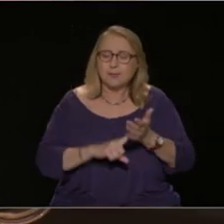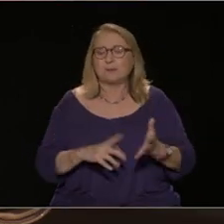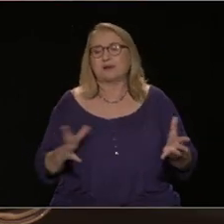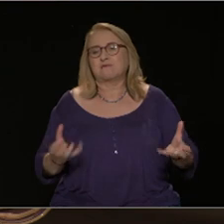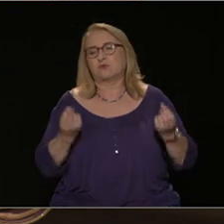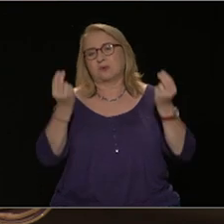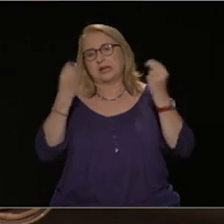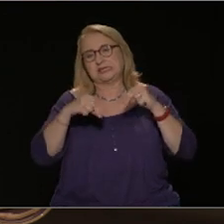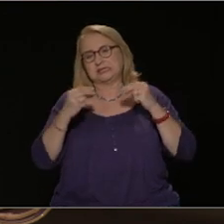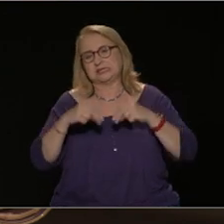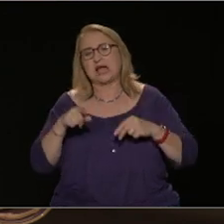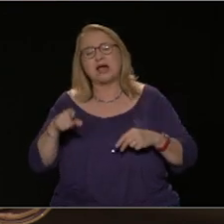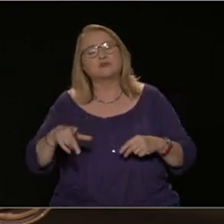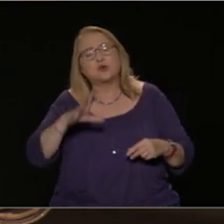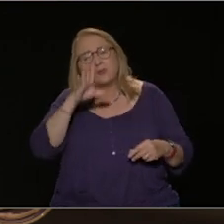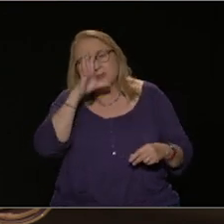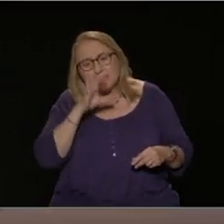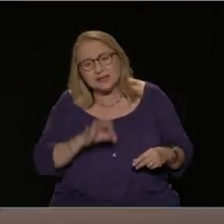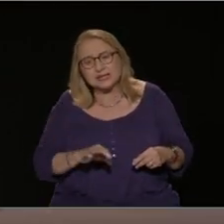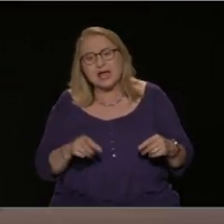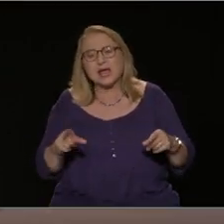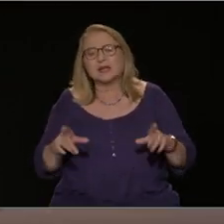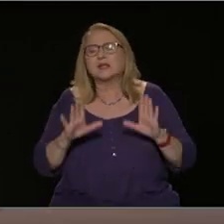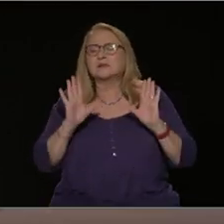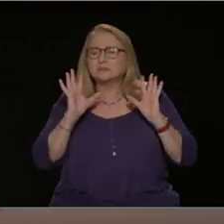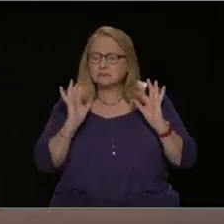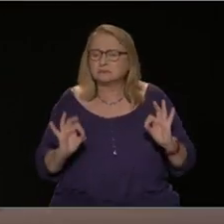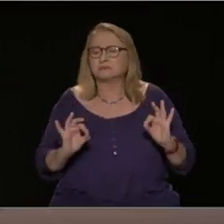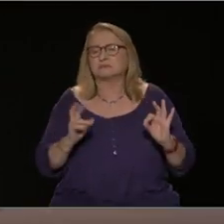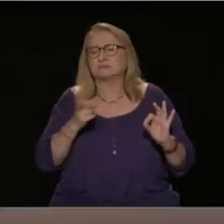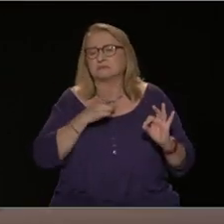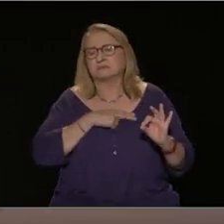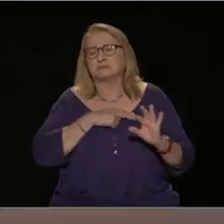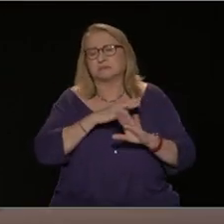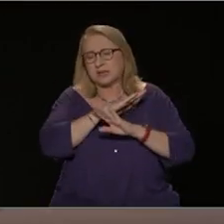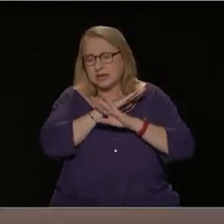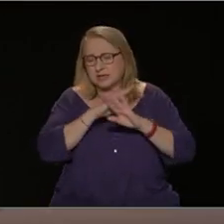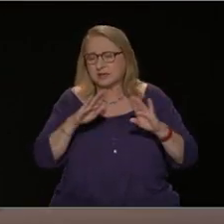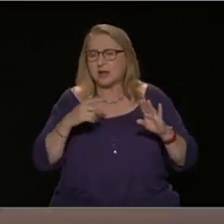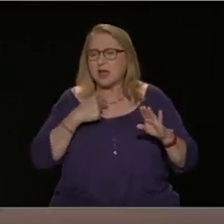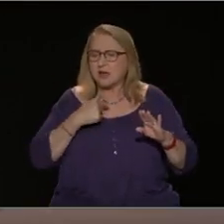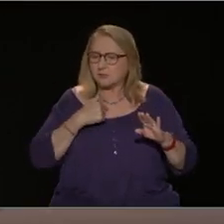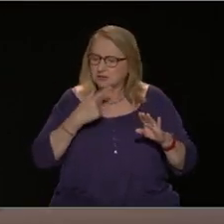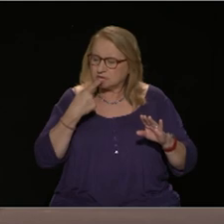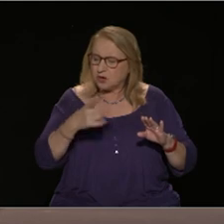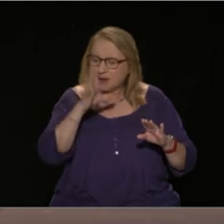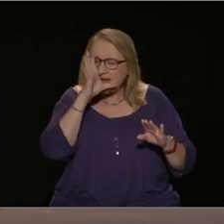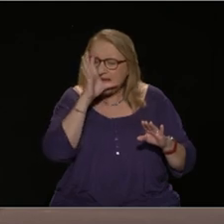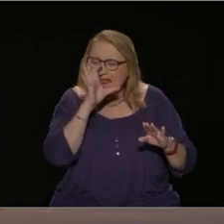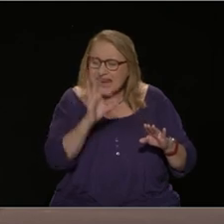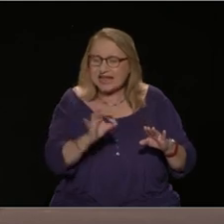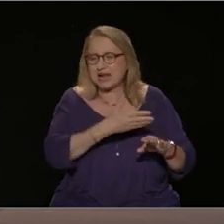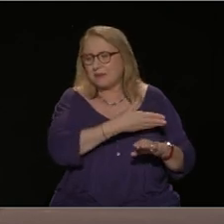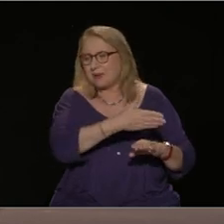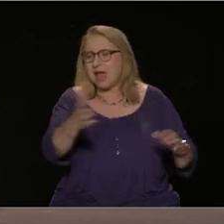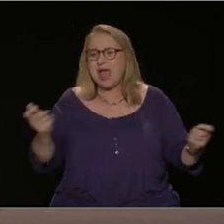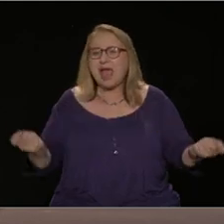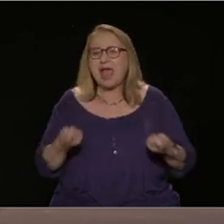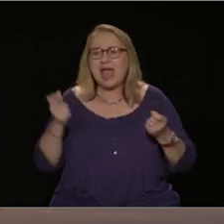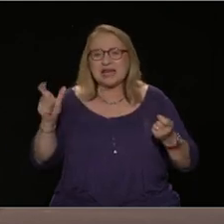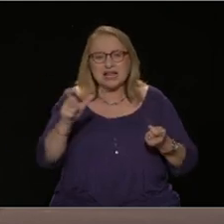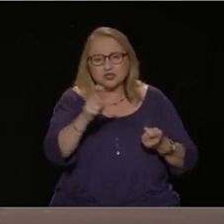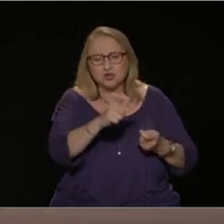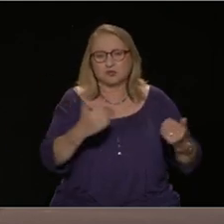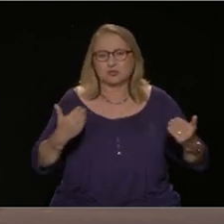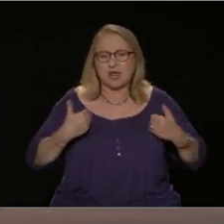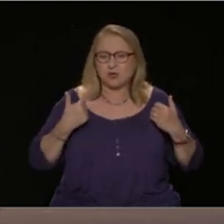γιατί γνωρίζουμε πολύ καλά και το λέμε και με ειλικρίνεια και θέλουμε να το συζητήσουμε με τους εργαζόμενους και τη νεολαία, ότι τα συνδικάτα